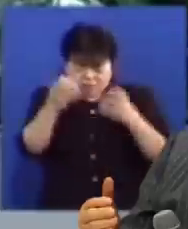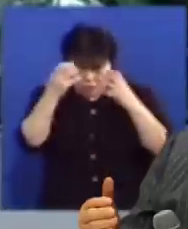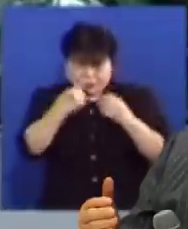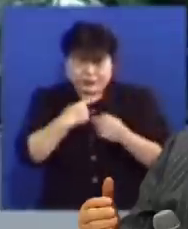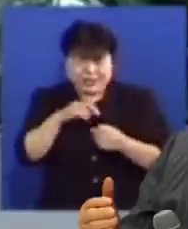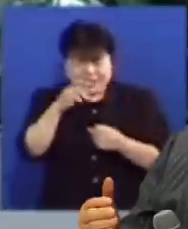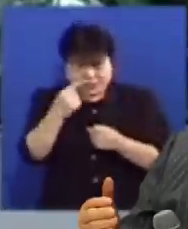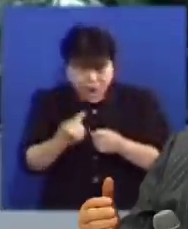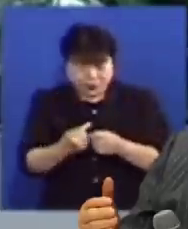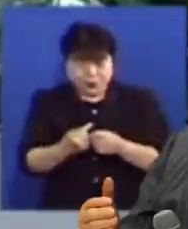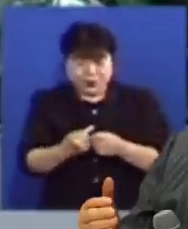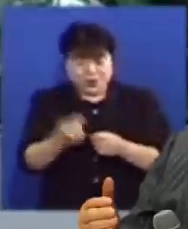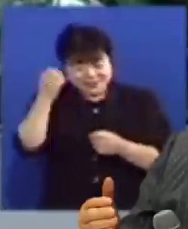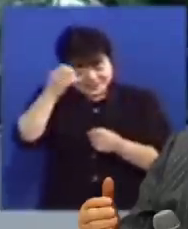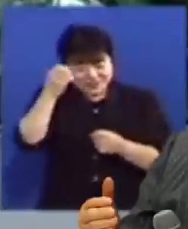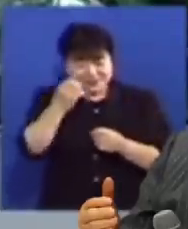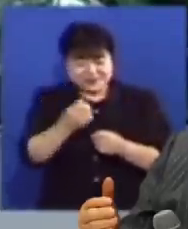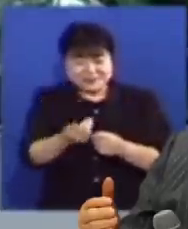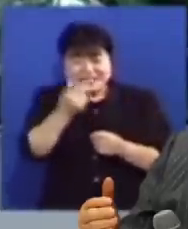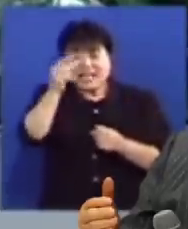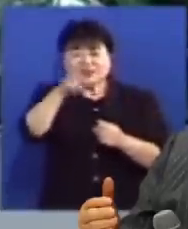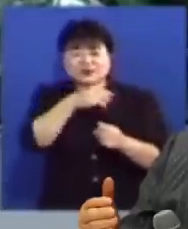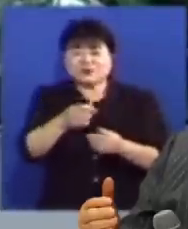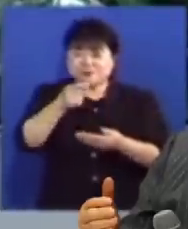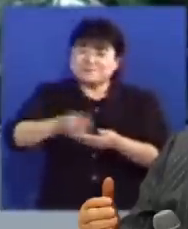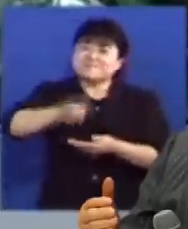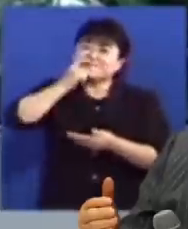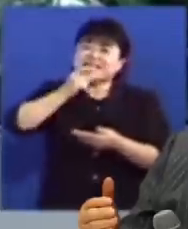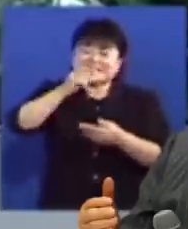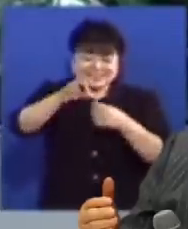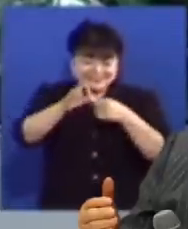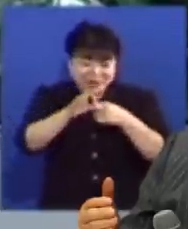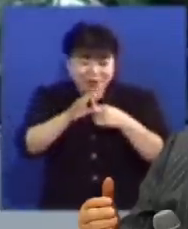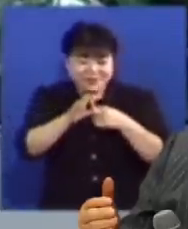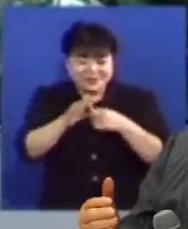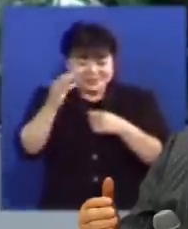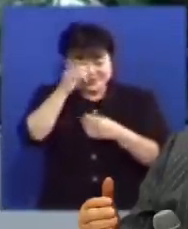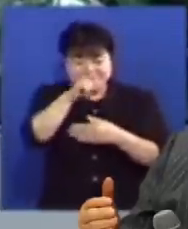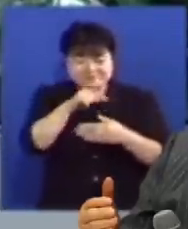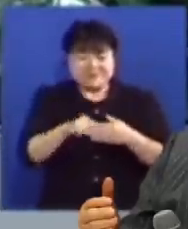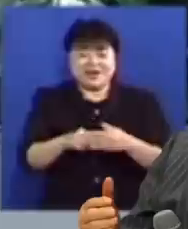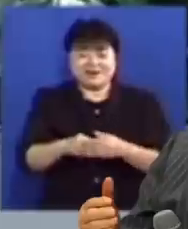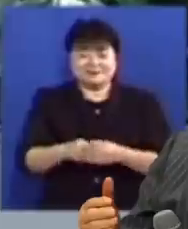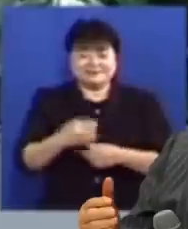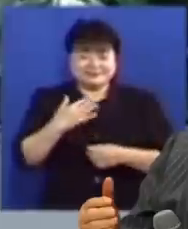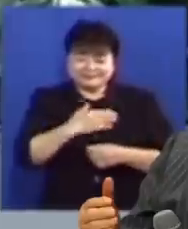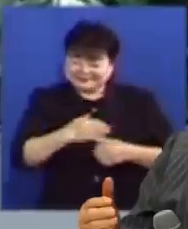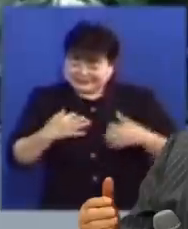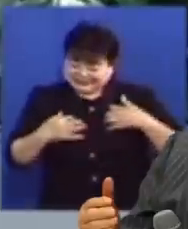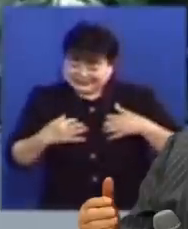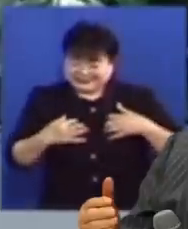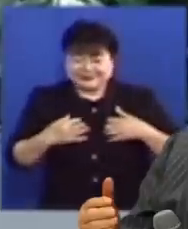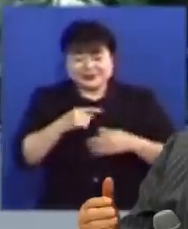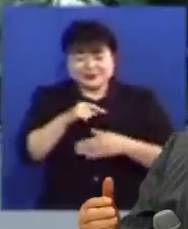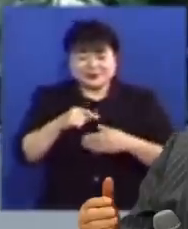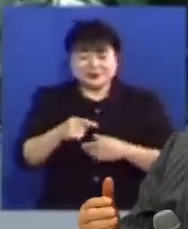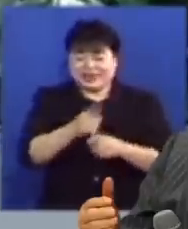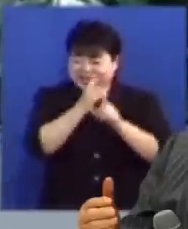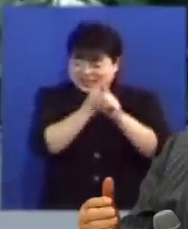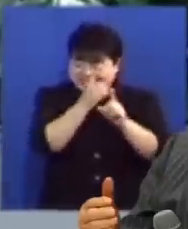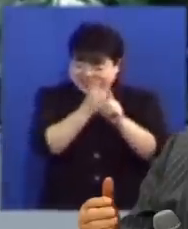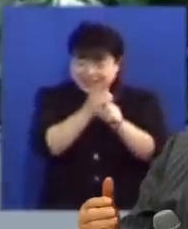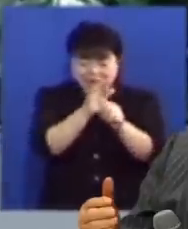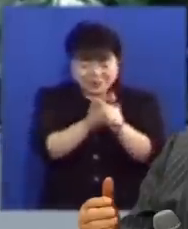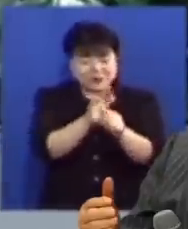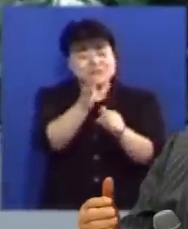당해도 성령의 생수를 마시면 성령이 우리 마음을 상쾌하게 해서 우리 속에서 이기게 만들어